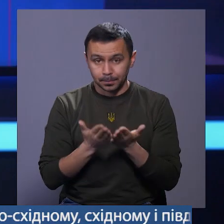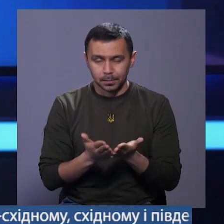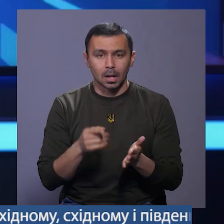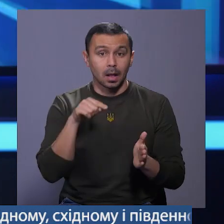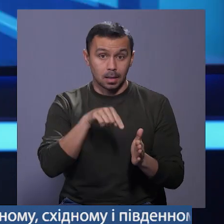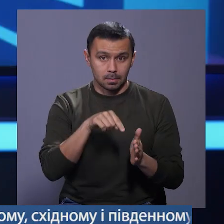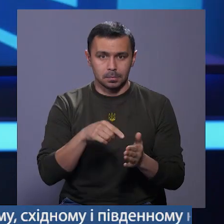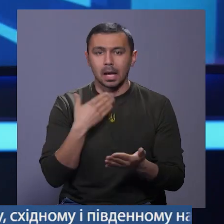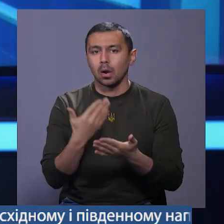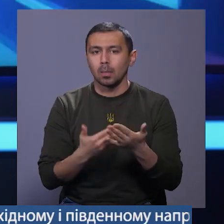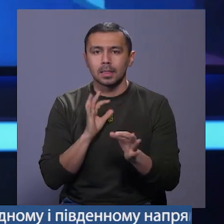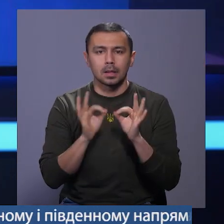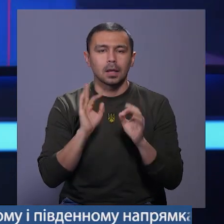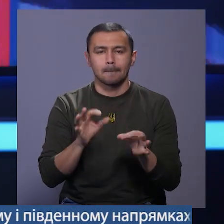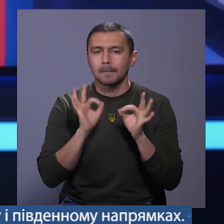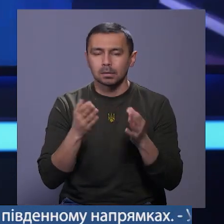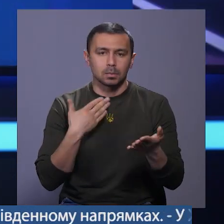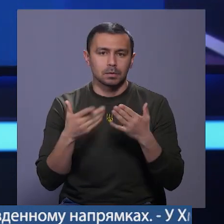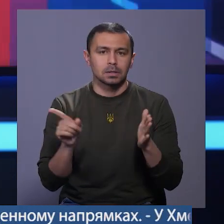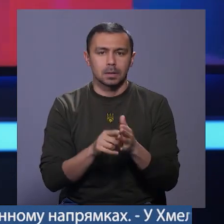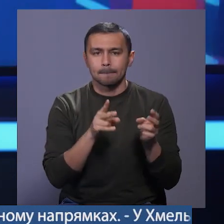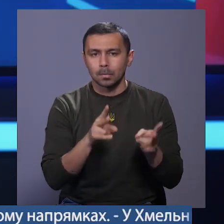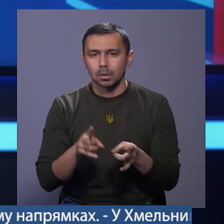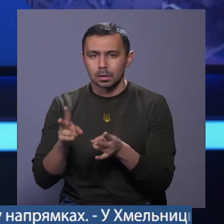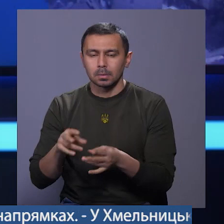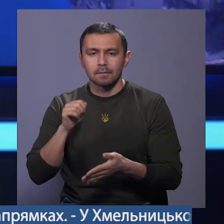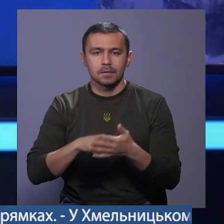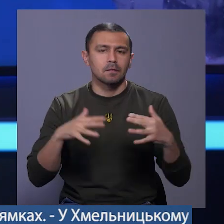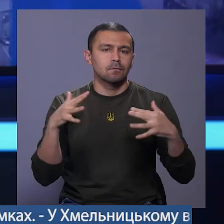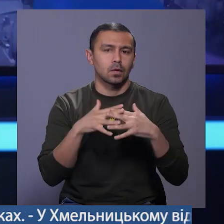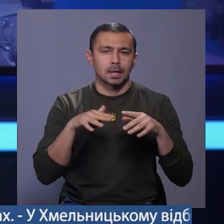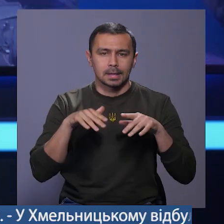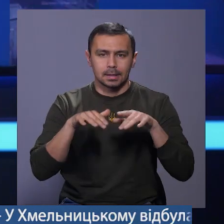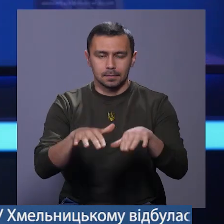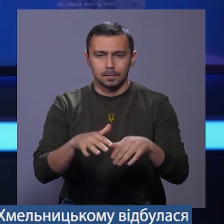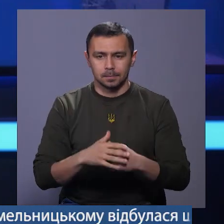У ньому рекомендації, як спілкуватись із постраждалими від воєнних дій.